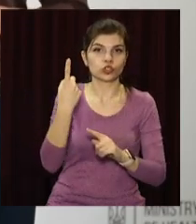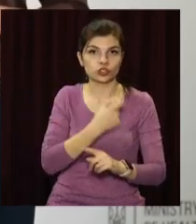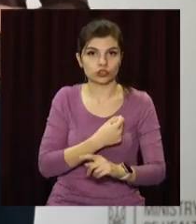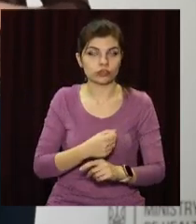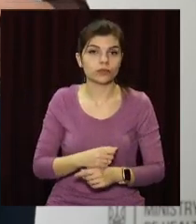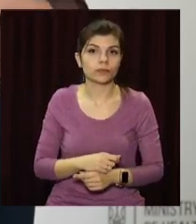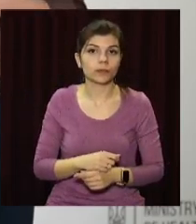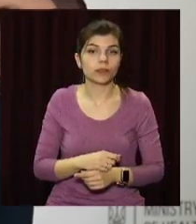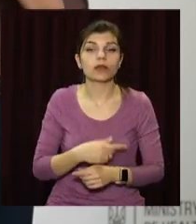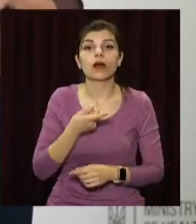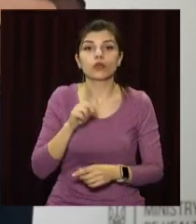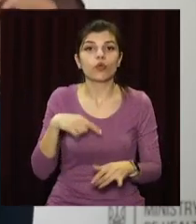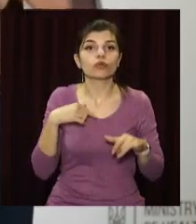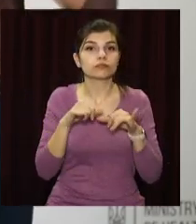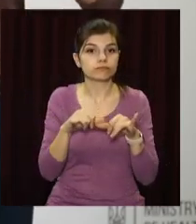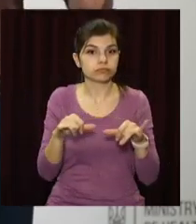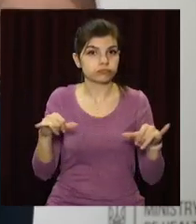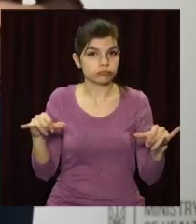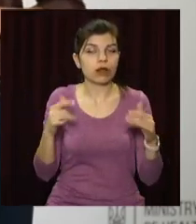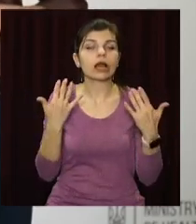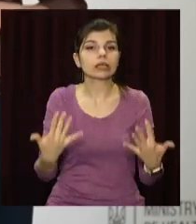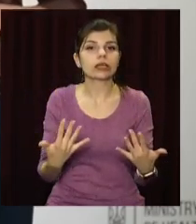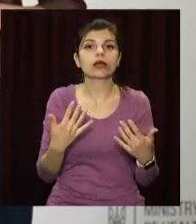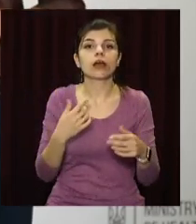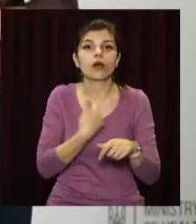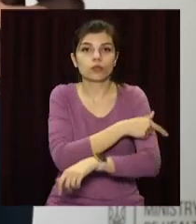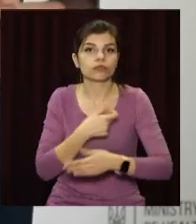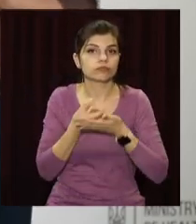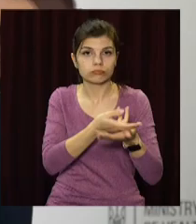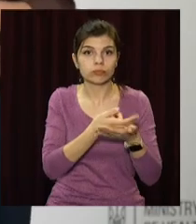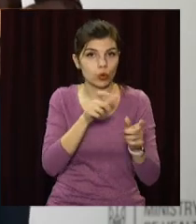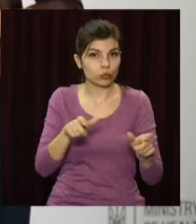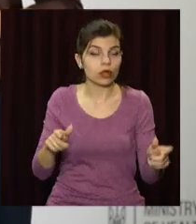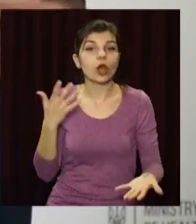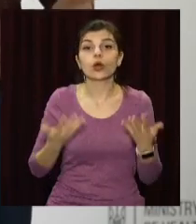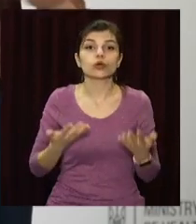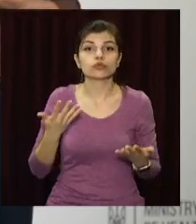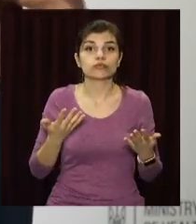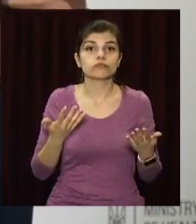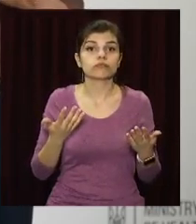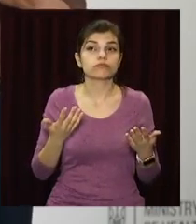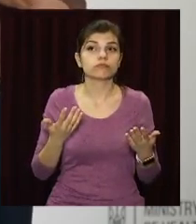Також в нас збільшується і кількість госпіталізованих осіб. Якщо